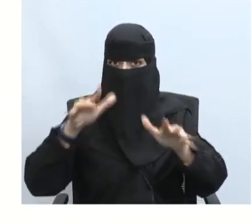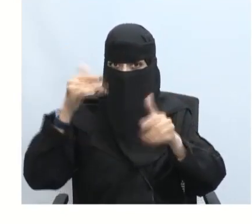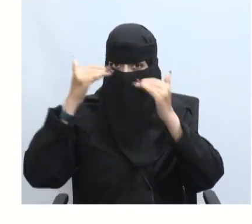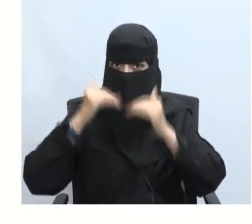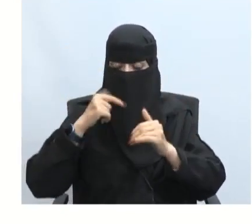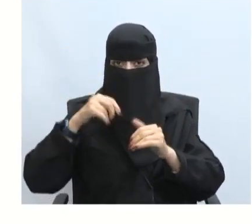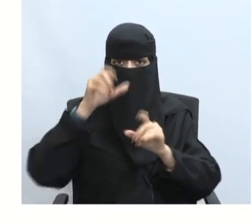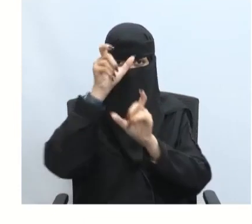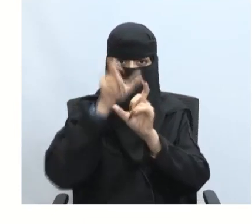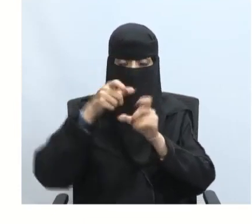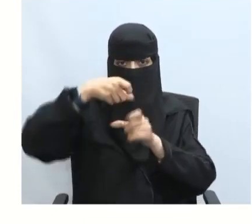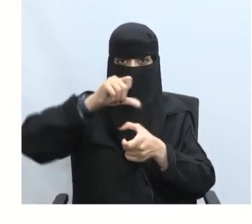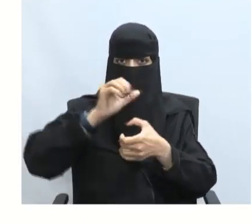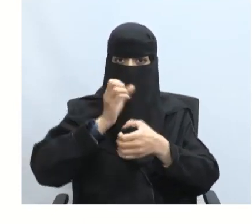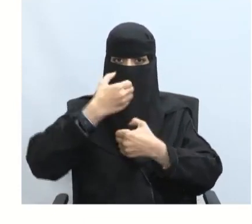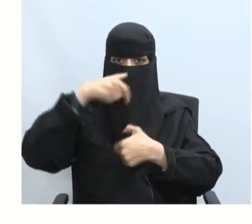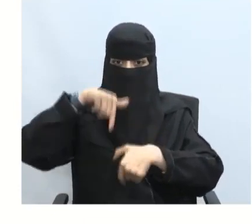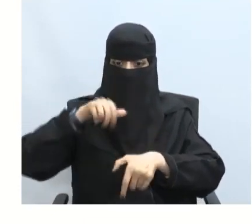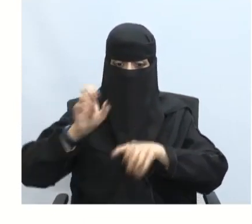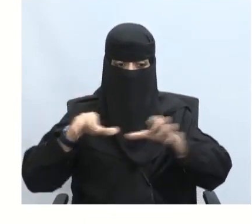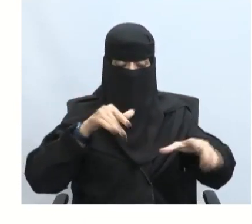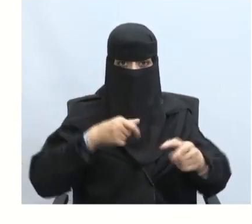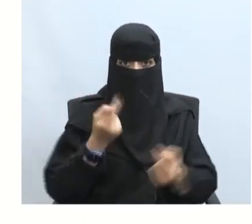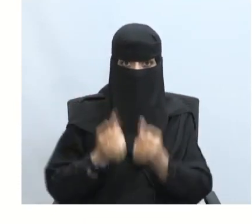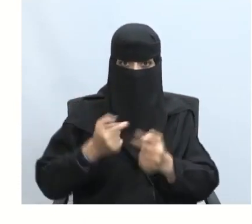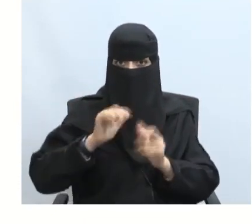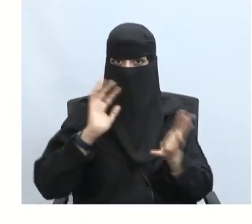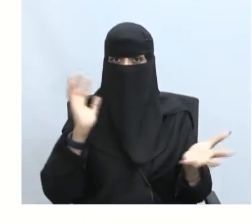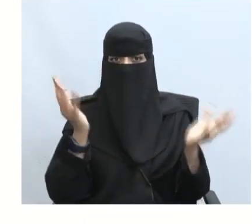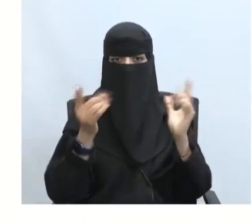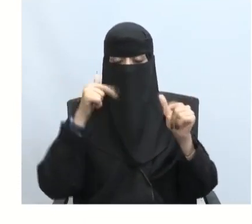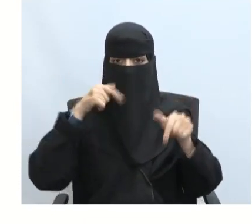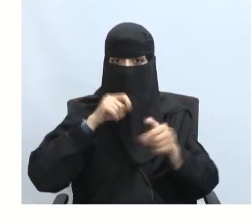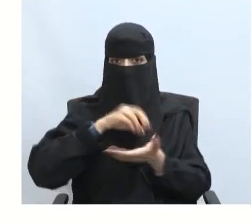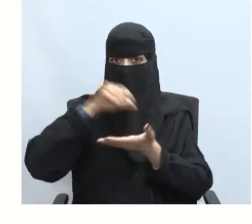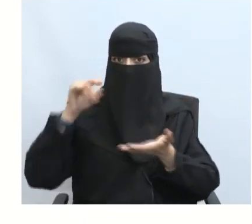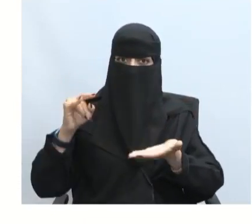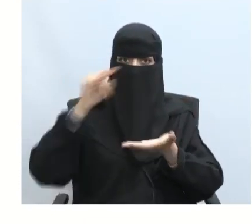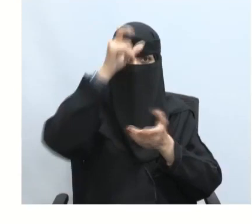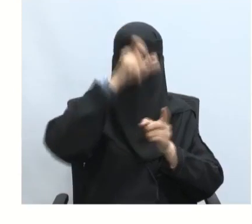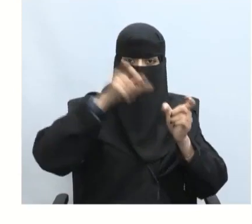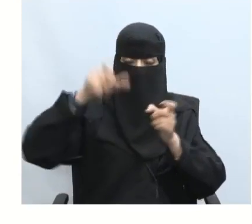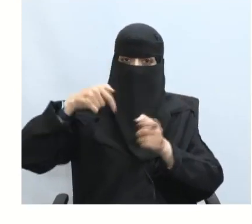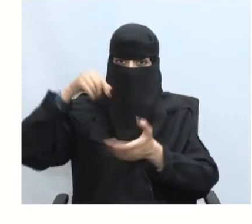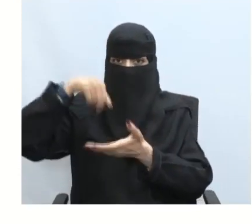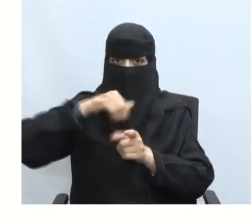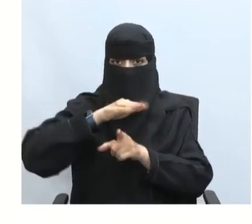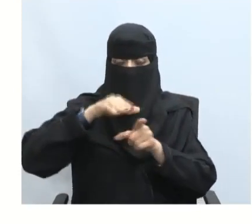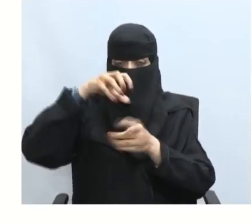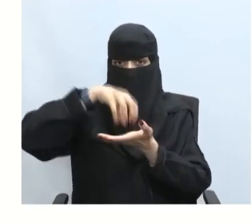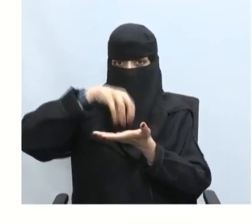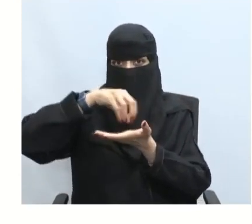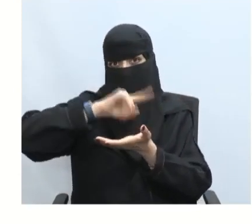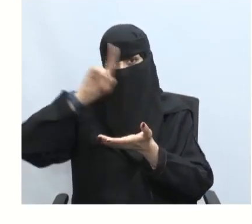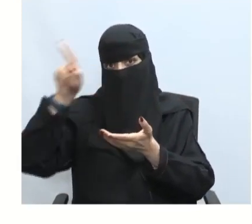العلب البلاستيكية في الحدائق العامة أخيراً هجرت أفراد من مواطنهم